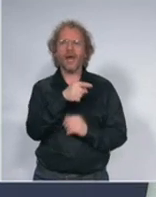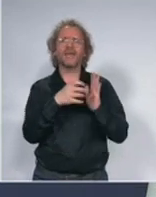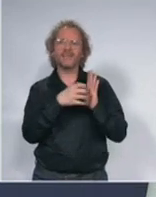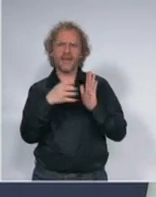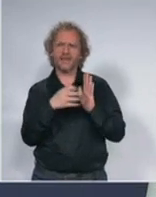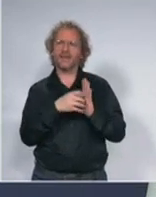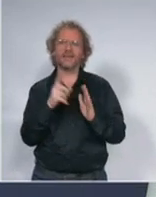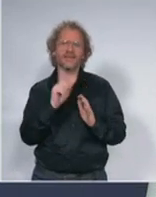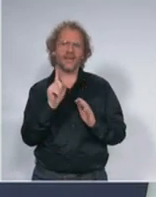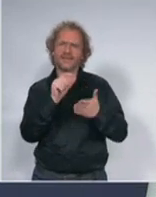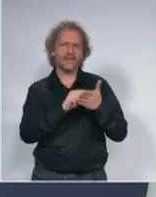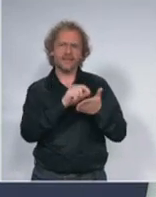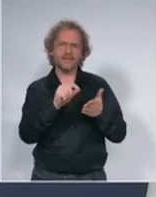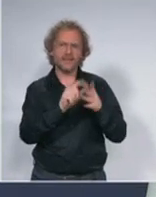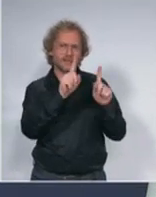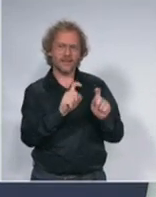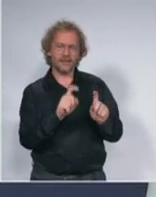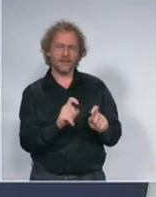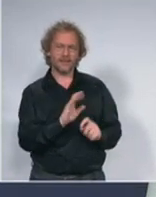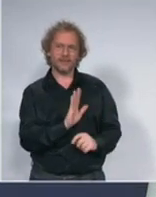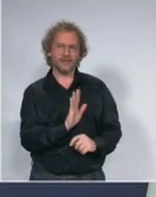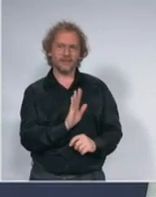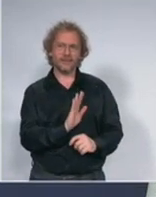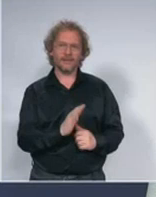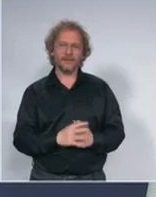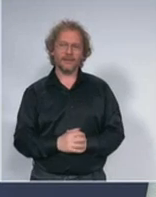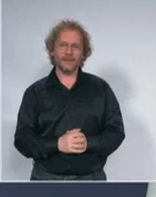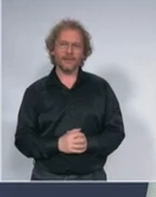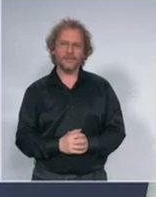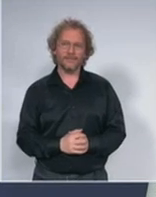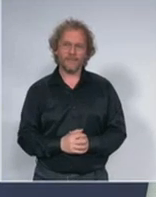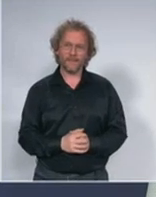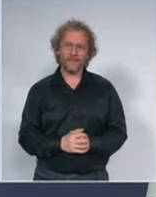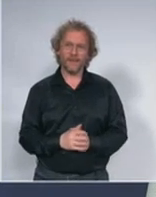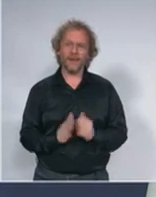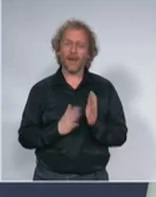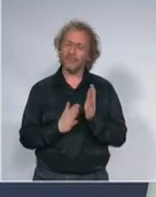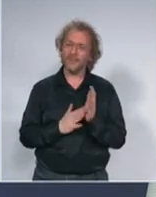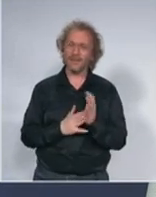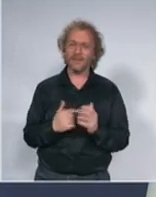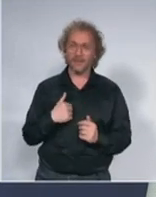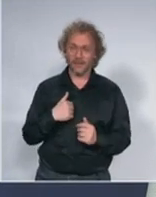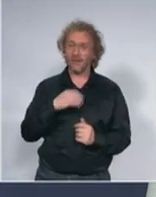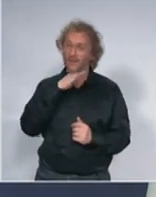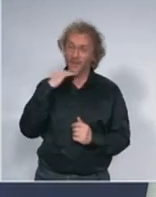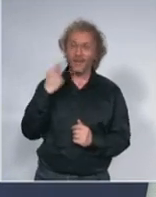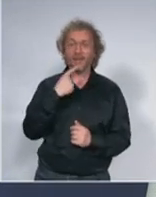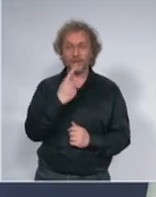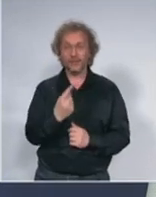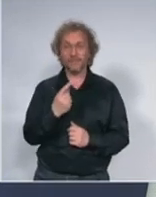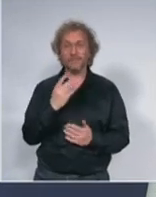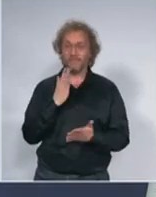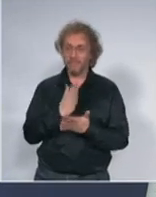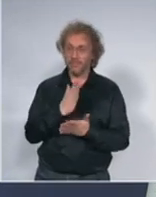testiranje prosto možete li da nam kažete da li je dovoljno ako neko kaže da je bio u prostoru recimo na